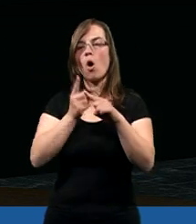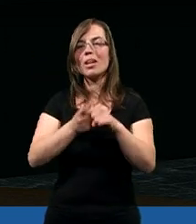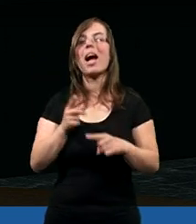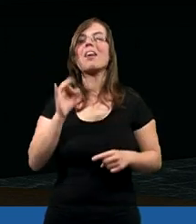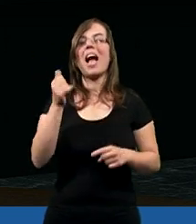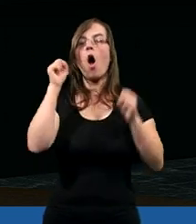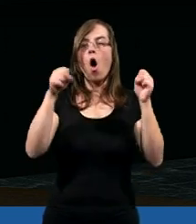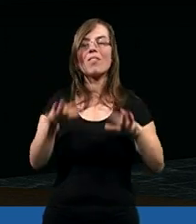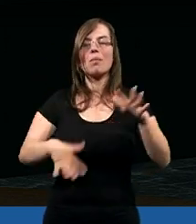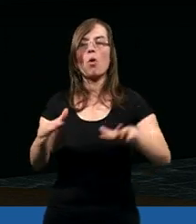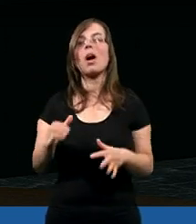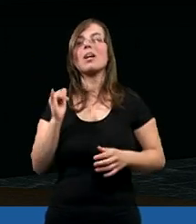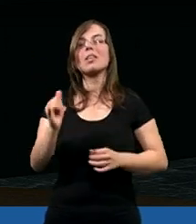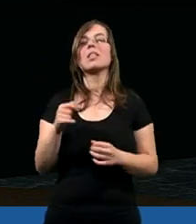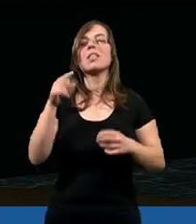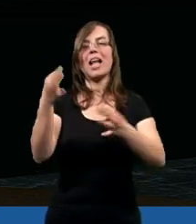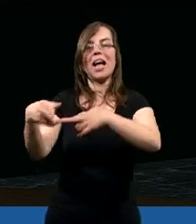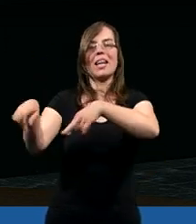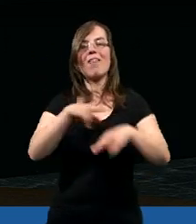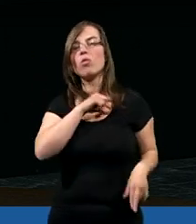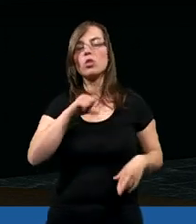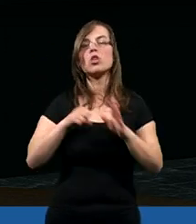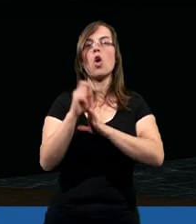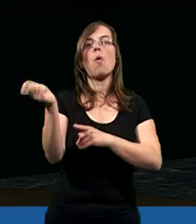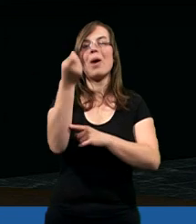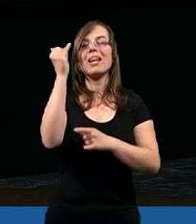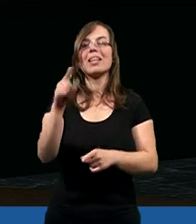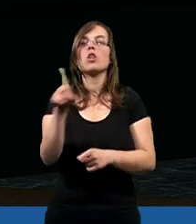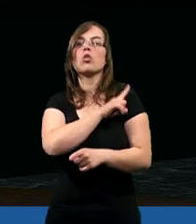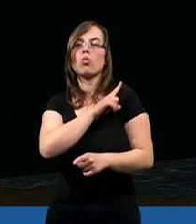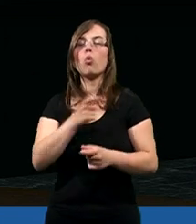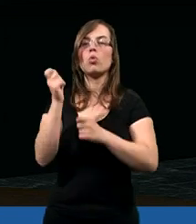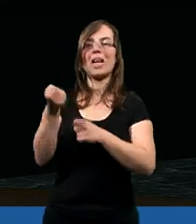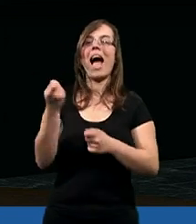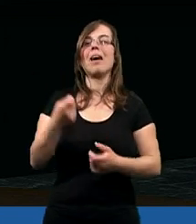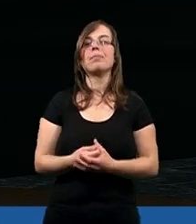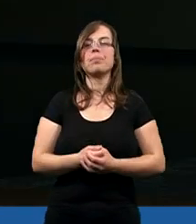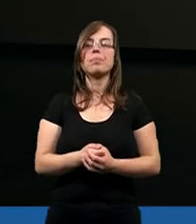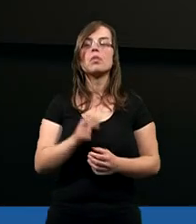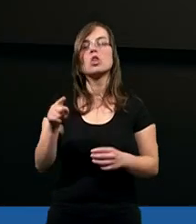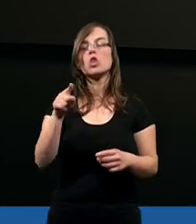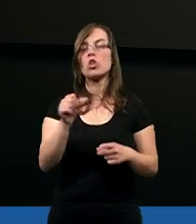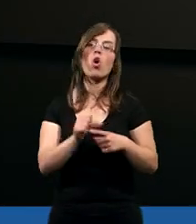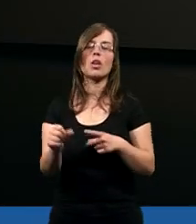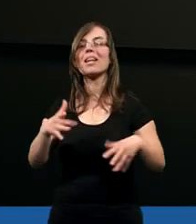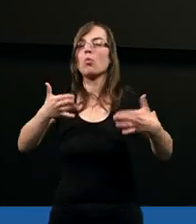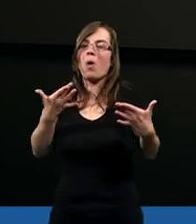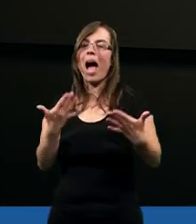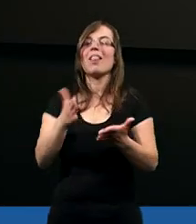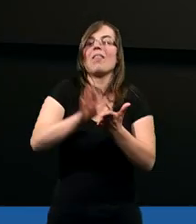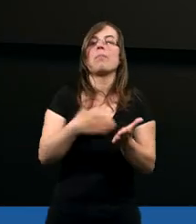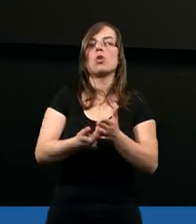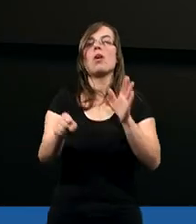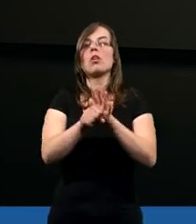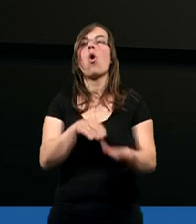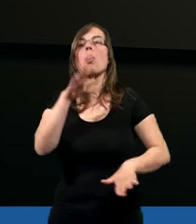zbłąkani jak owce, lecz teraz nawróciliście się do pasterza i stróża dusz waszych. Czy to jest łatwy